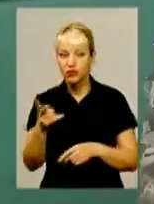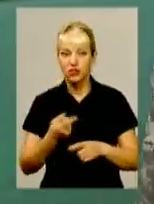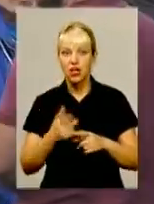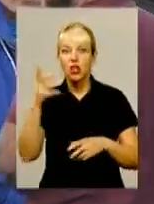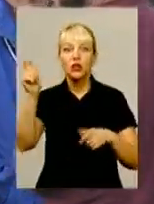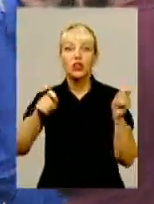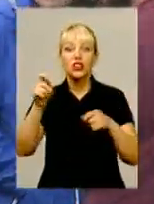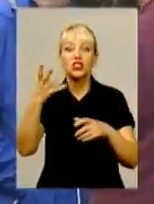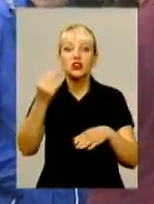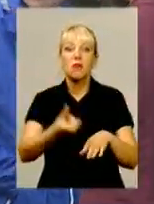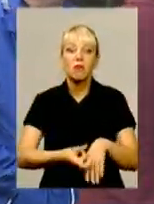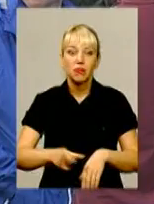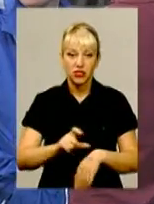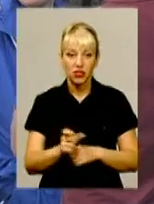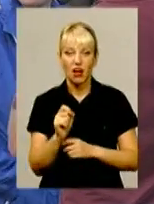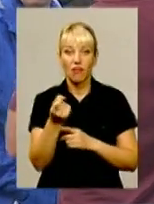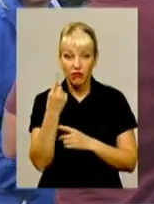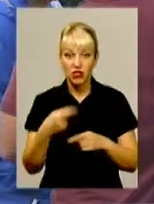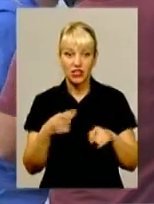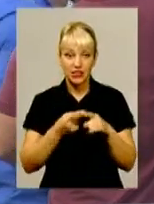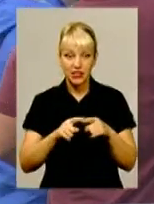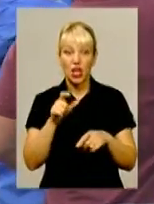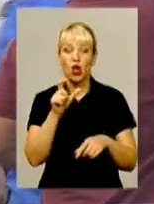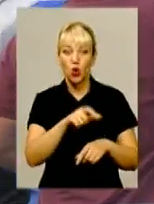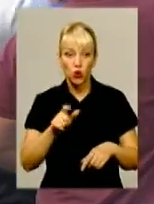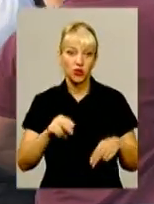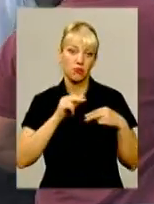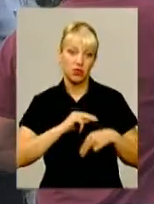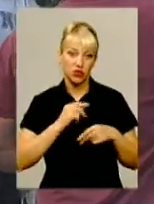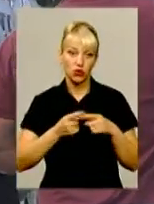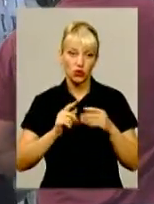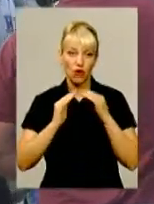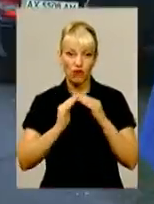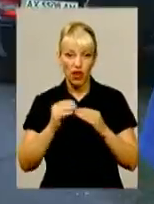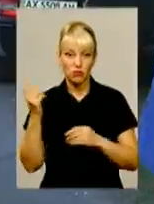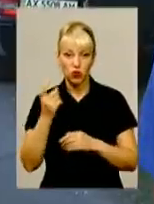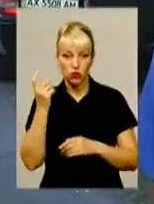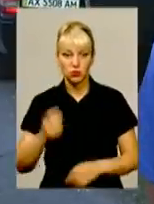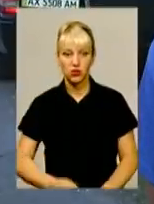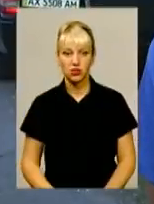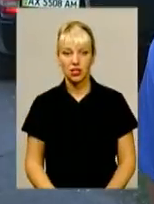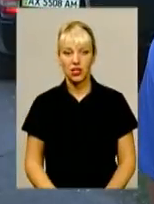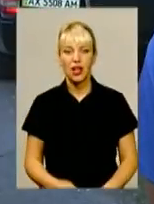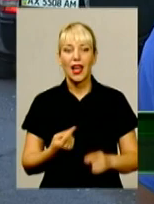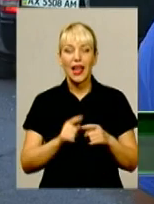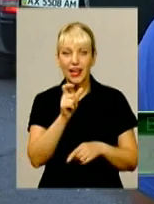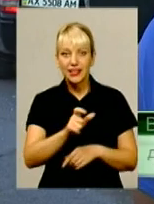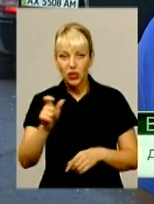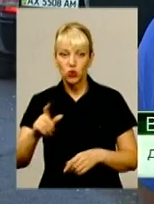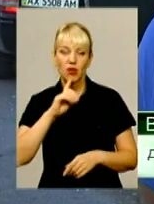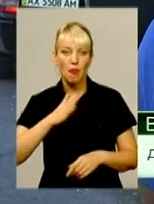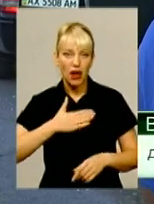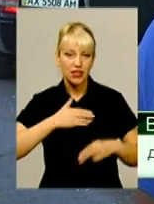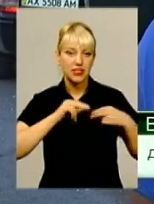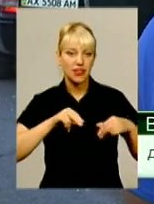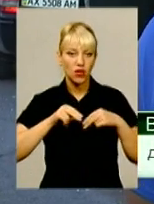ще більше. Як виявилось, ці люди теж працівники цього ж фермерського господарства Кузьминці. Ребята, це мої співробітники, співробітники підприємства